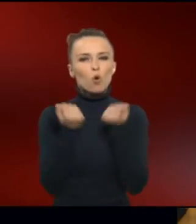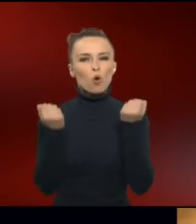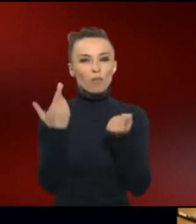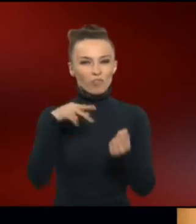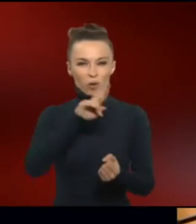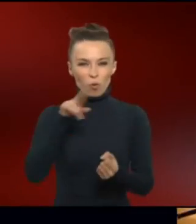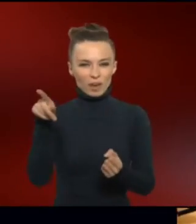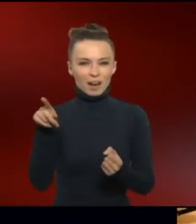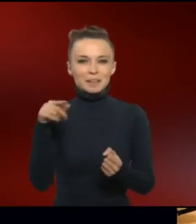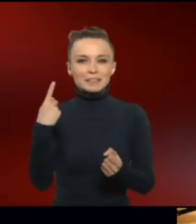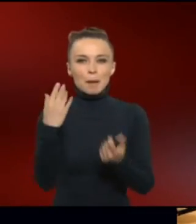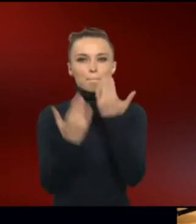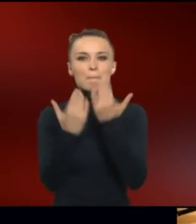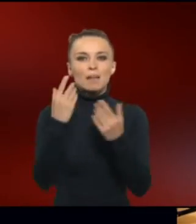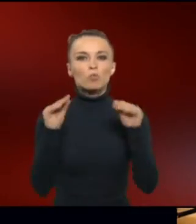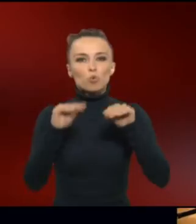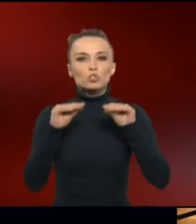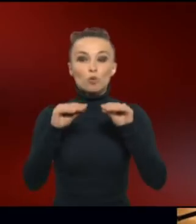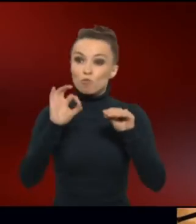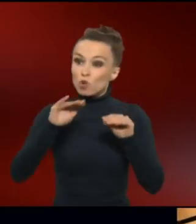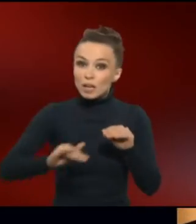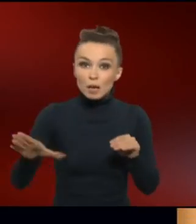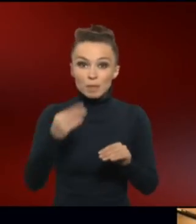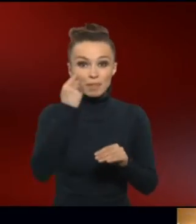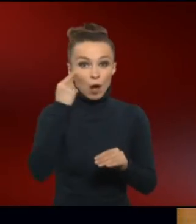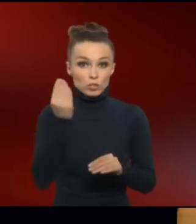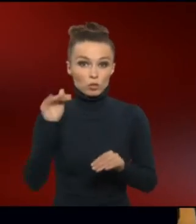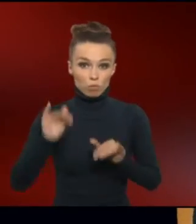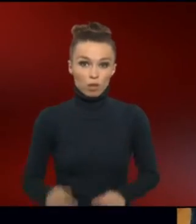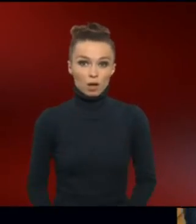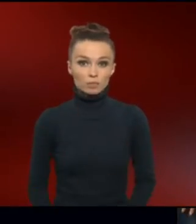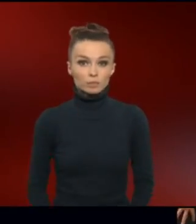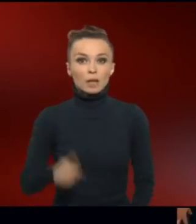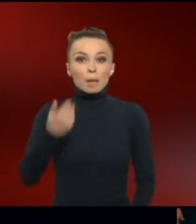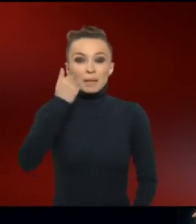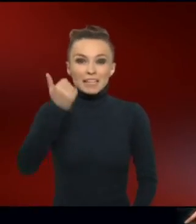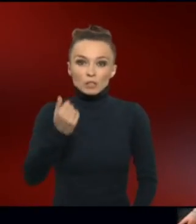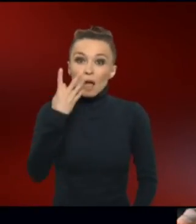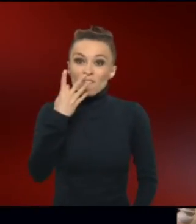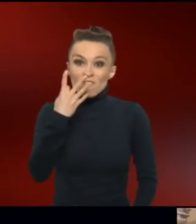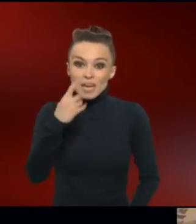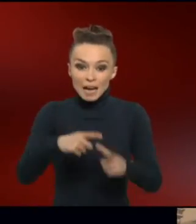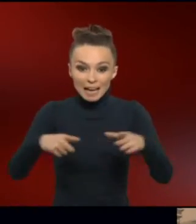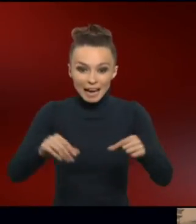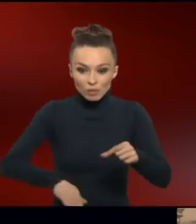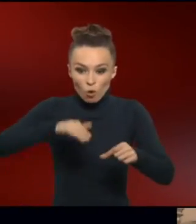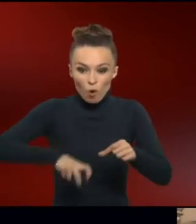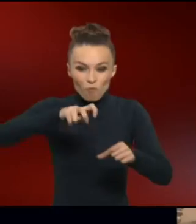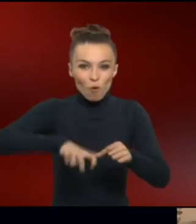Rodenackers Mathematikunterricht für Kinder mit Down-Syndrom. Jetzt pass gut auf. Jetzt hüpfe. Vier Kästchen.